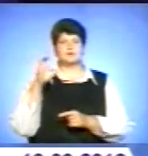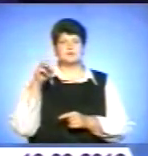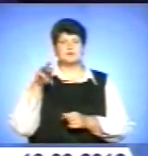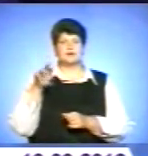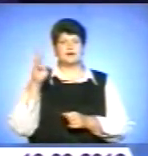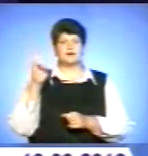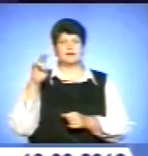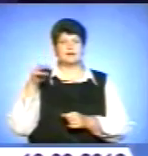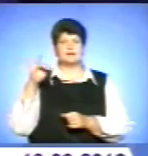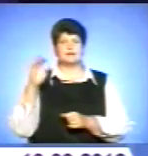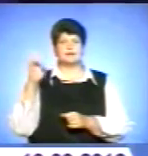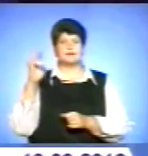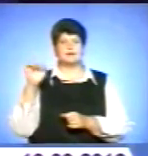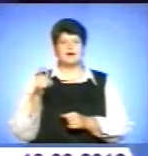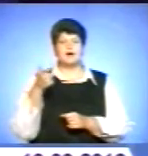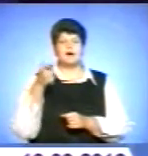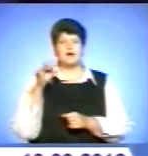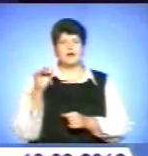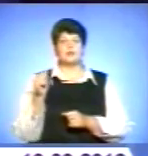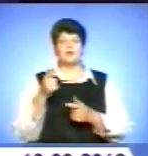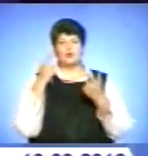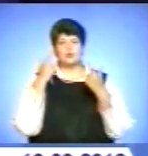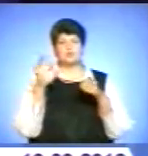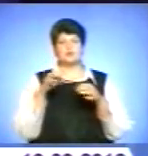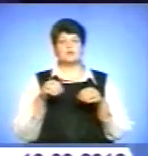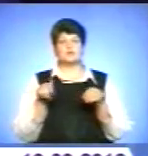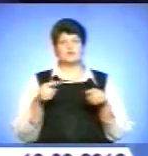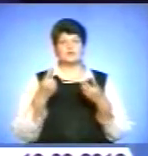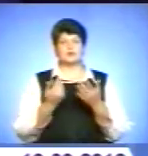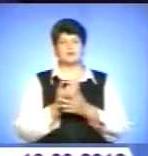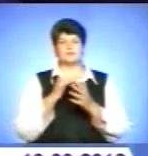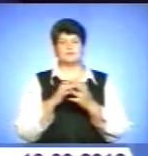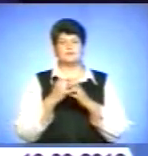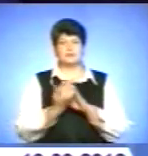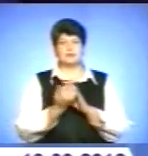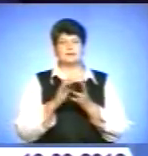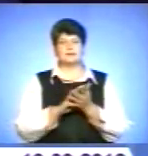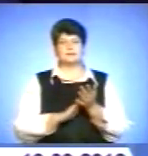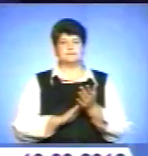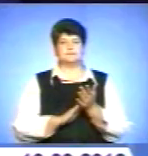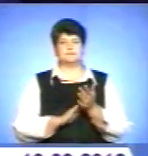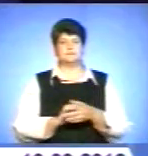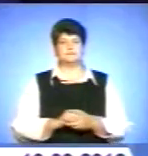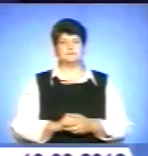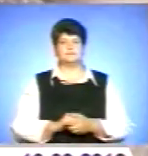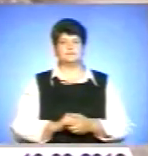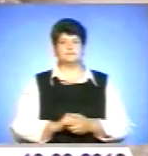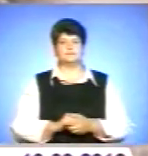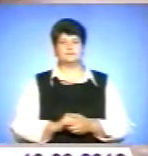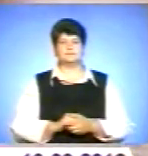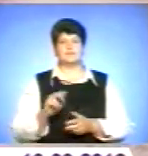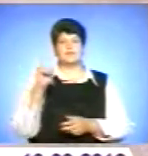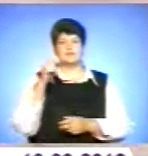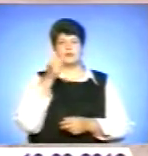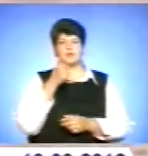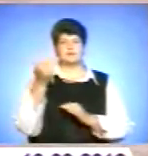року граф Адам Стажинський оголосив про заснування нового поселення. Деталі у наступному відеоматеріалі. 200